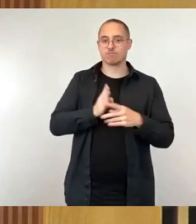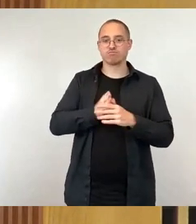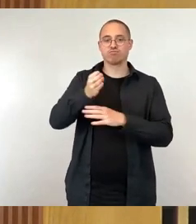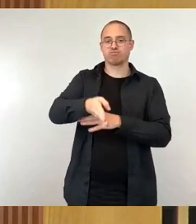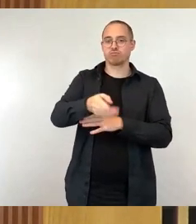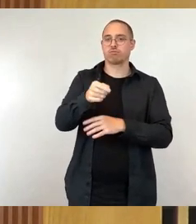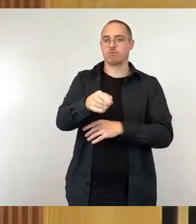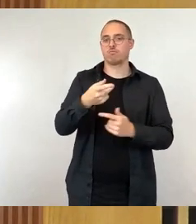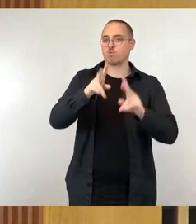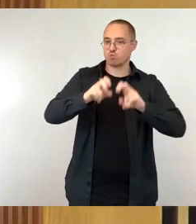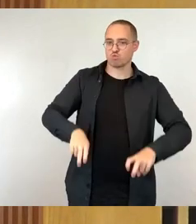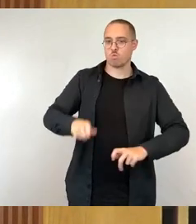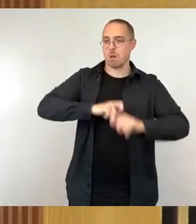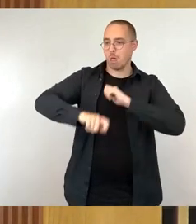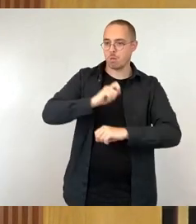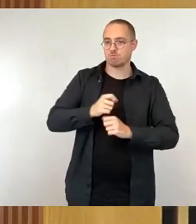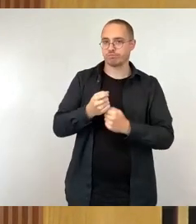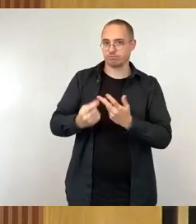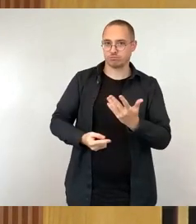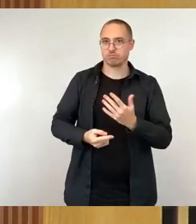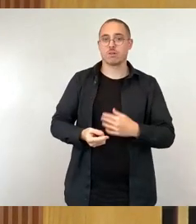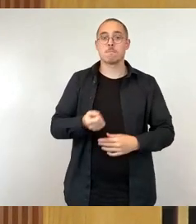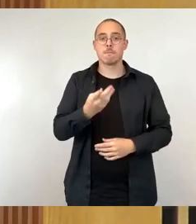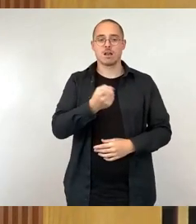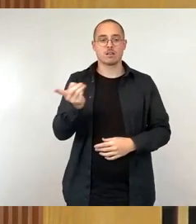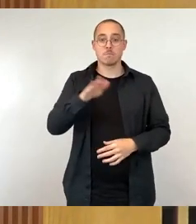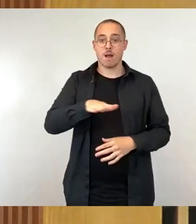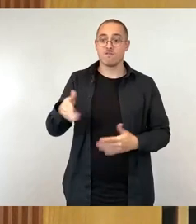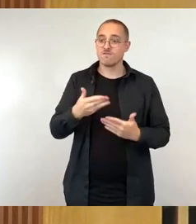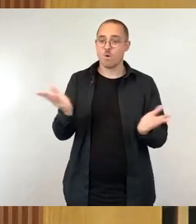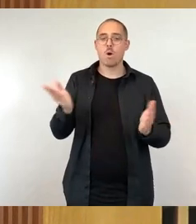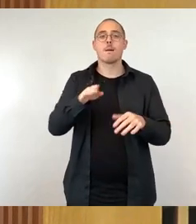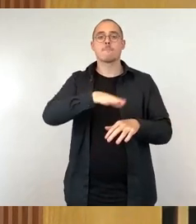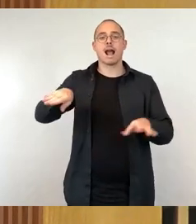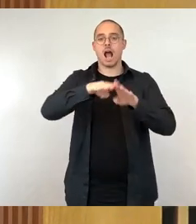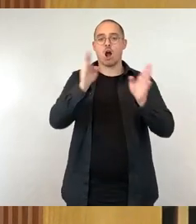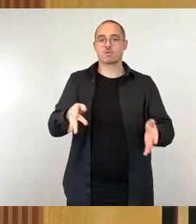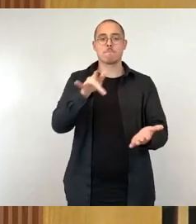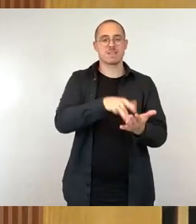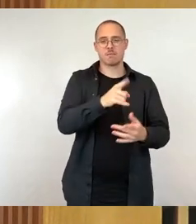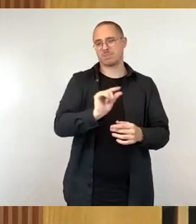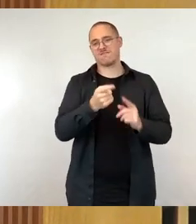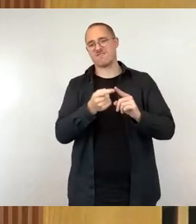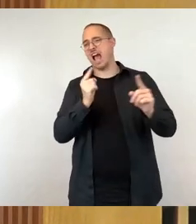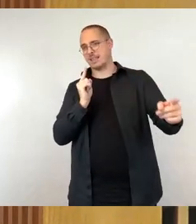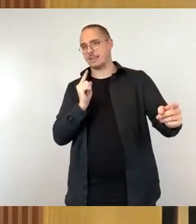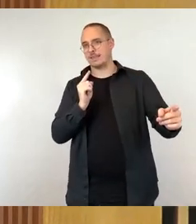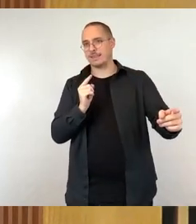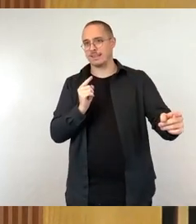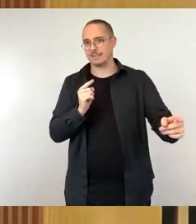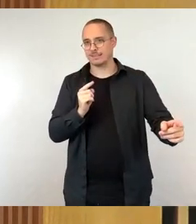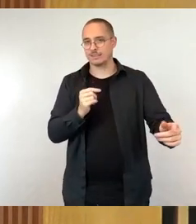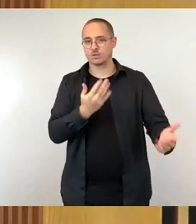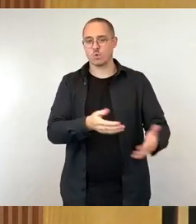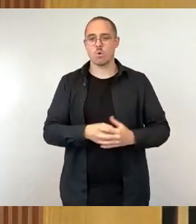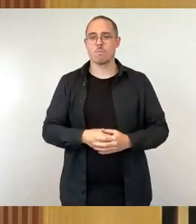parken im Parkhaus Mitte, was etwas weiter weg ist. Einige sind allerdings auf kurze Fußwege angewiesen und nutzen den bewirtschafteten Parkraum, zum